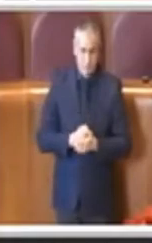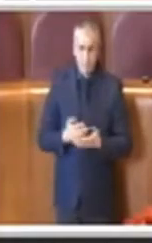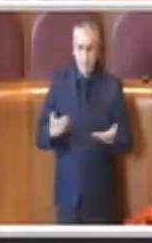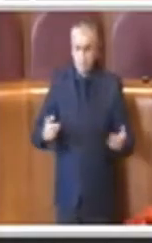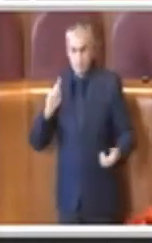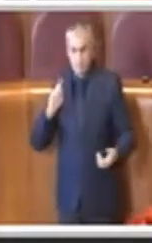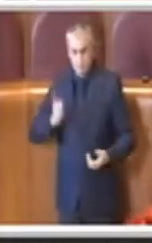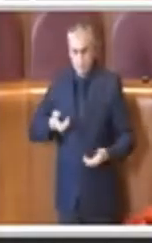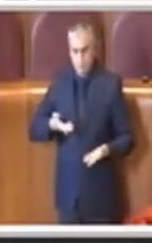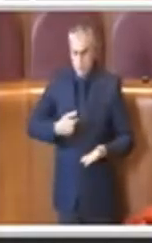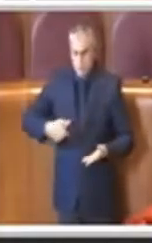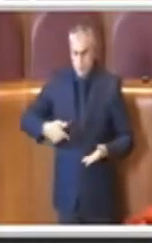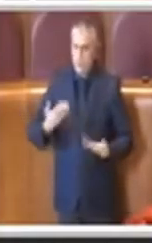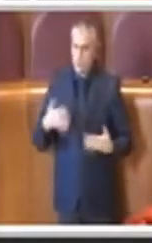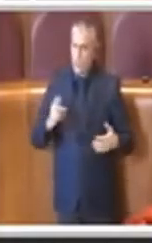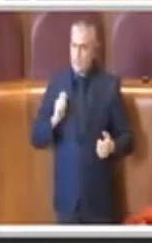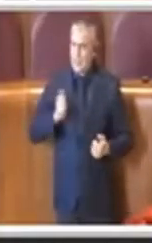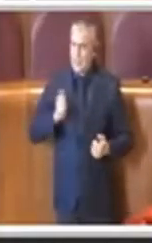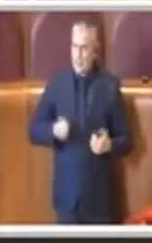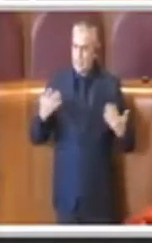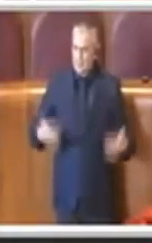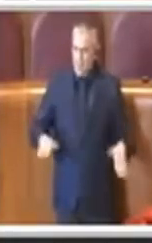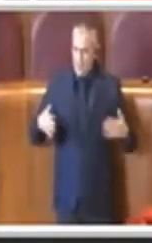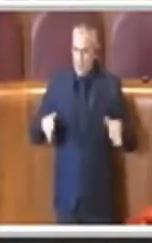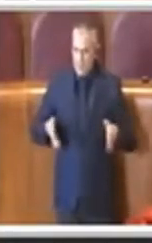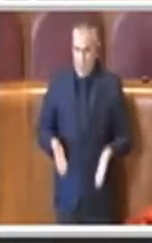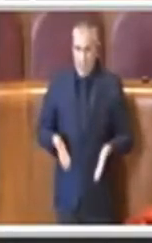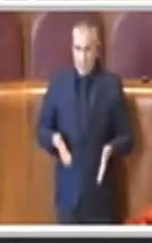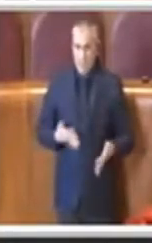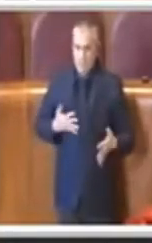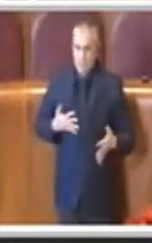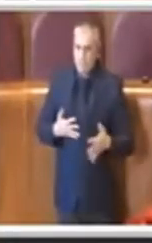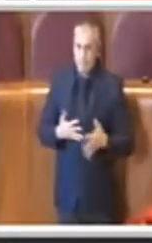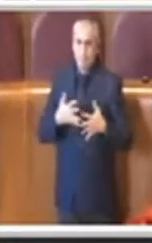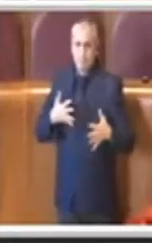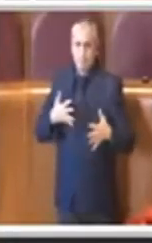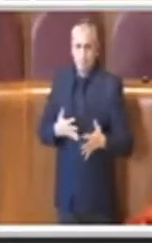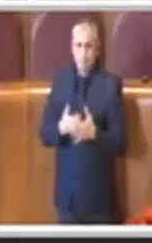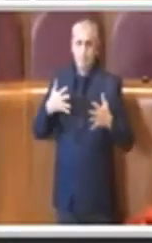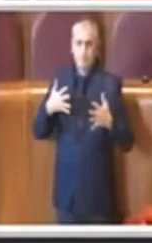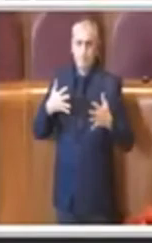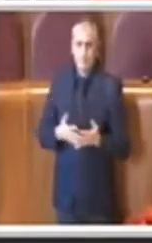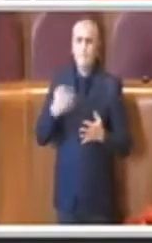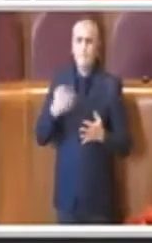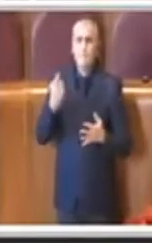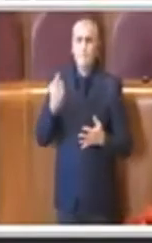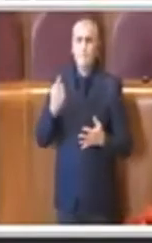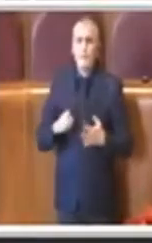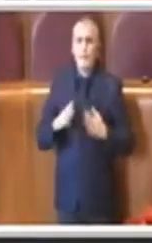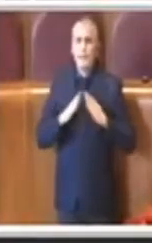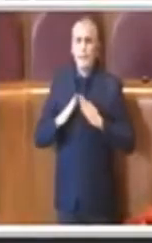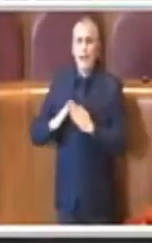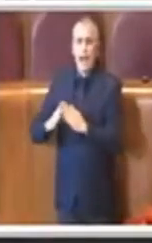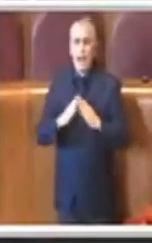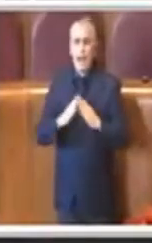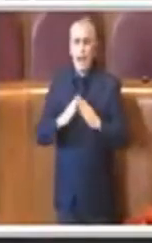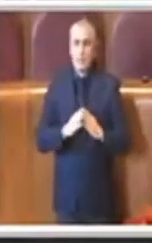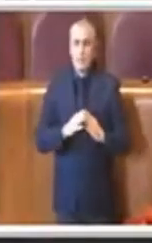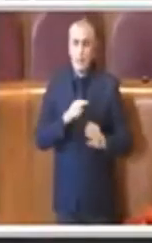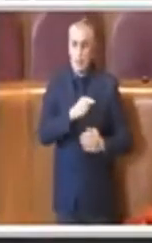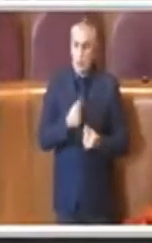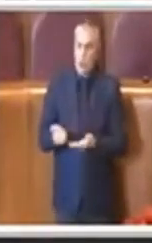delle decadenze e ci stiamo impantanando nell'assegnazione legittimi proprietari di questi